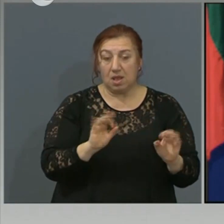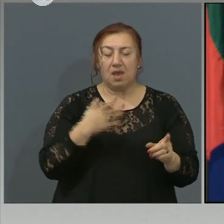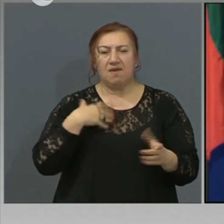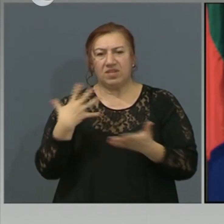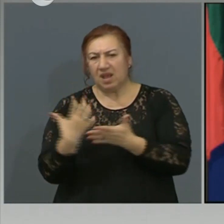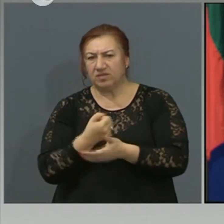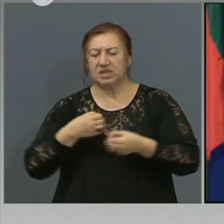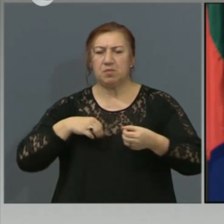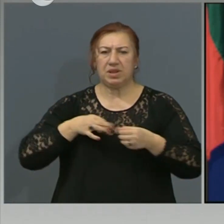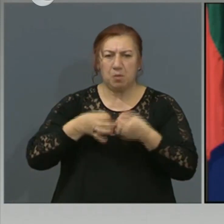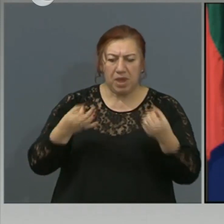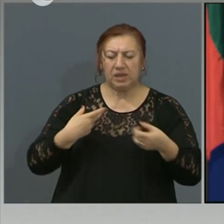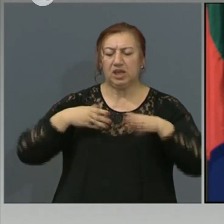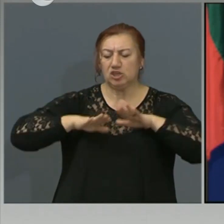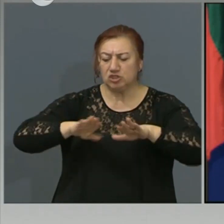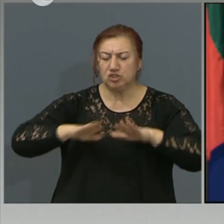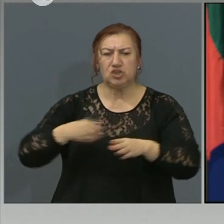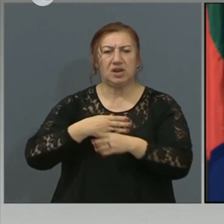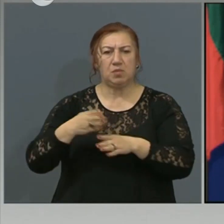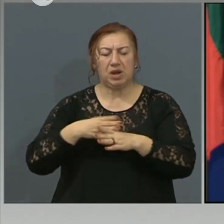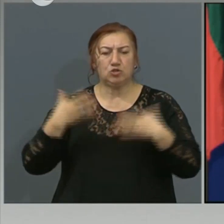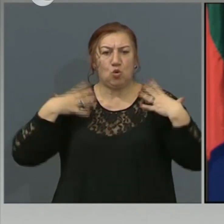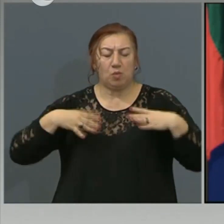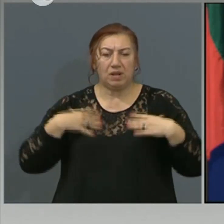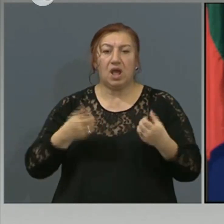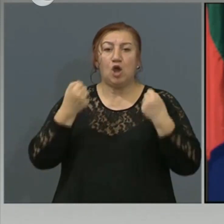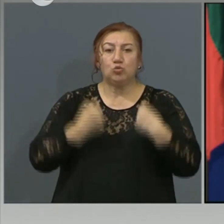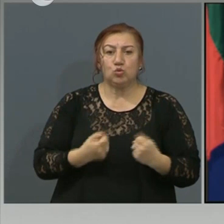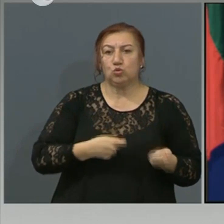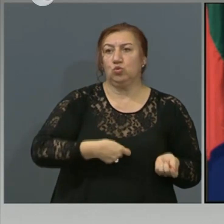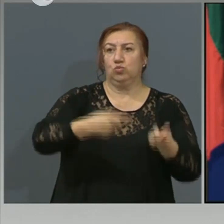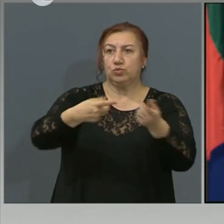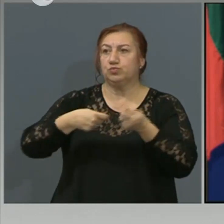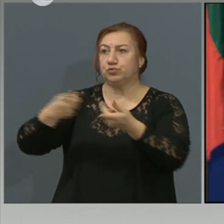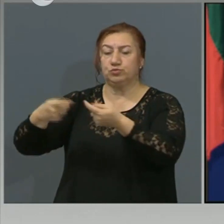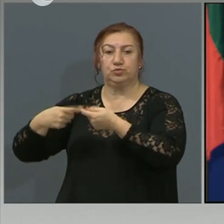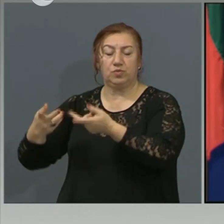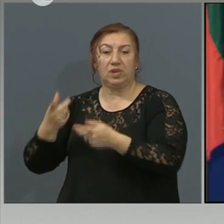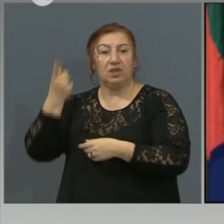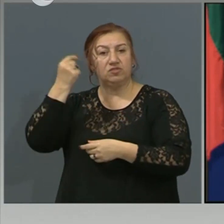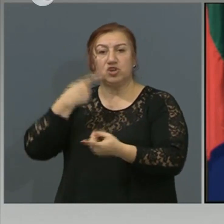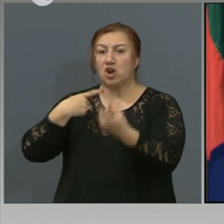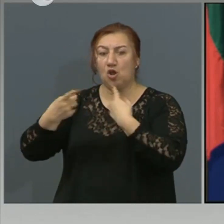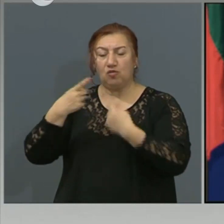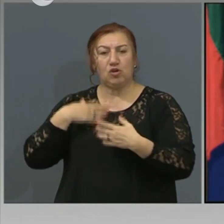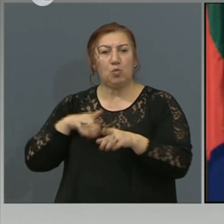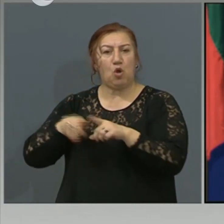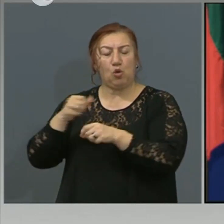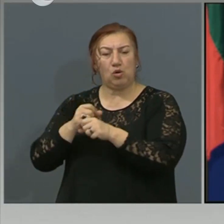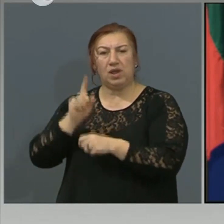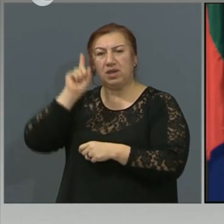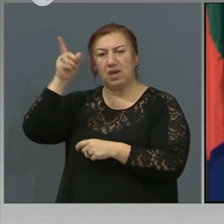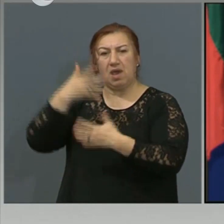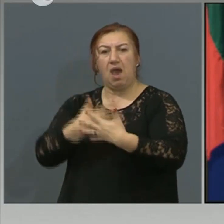шият непрекъснато облекла, трудно се наваксва. Вчера разговарях с мои колеги в Съединените Штати